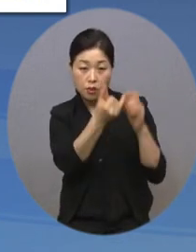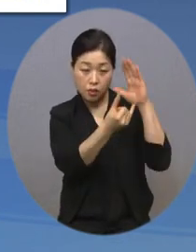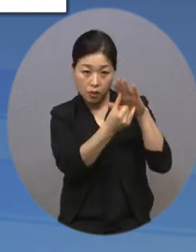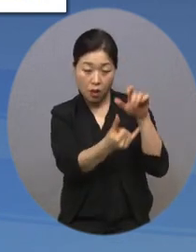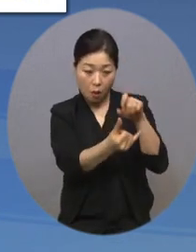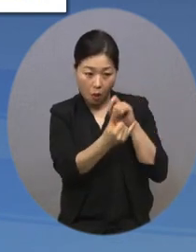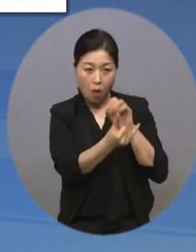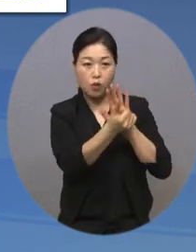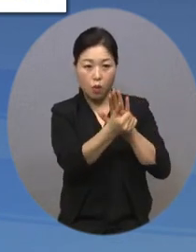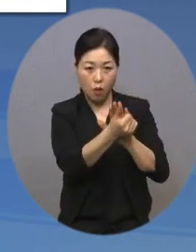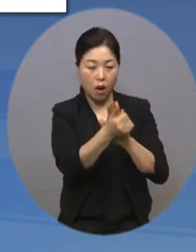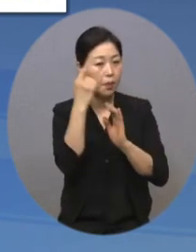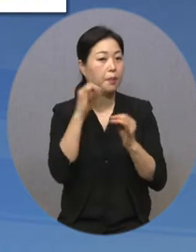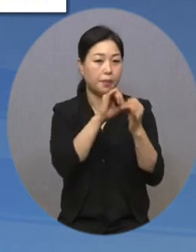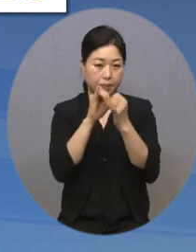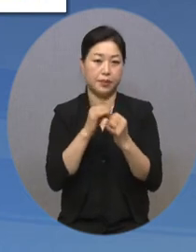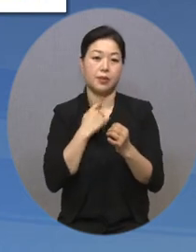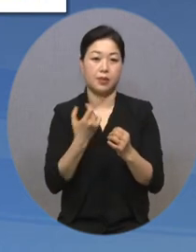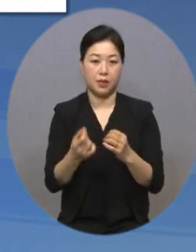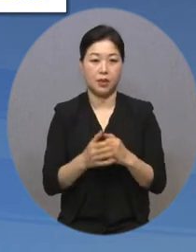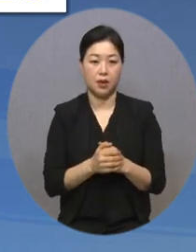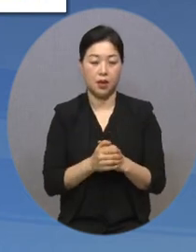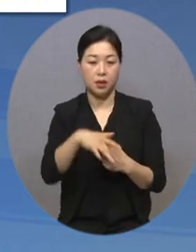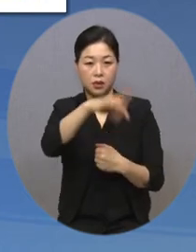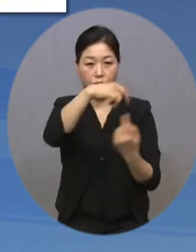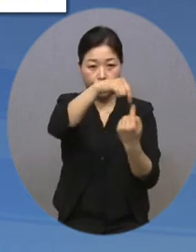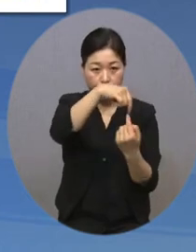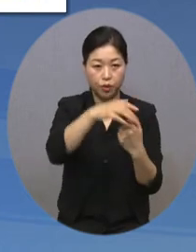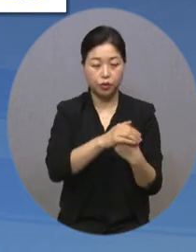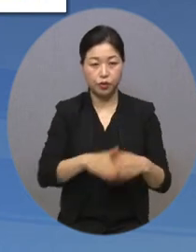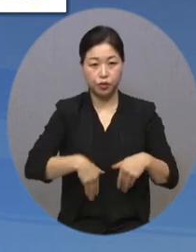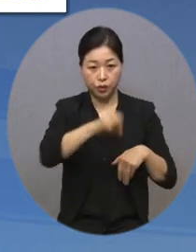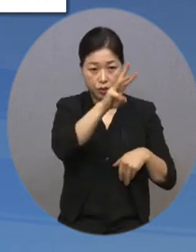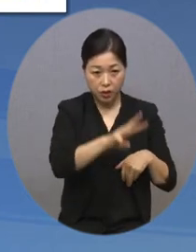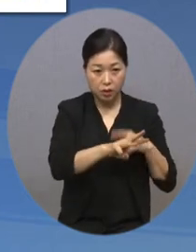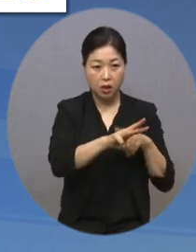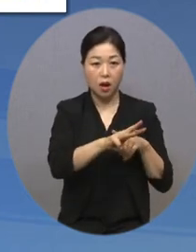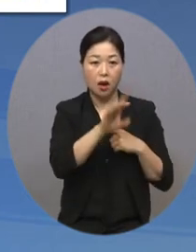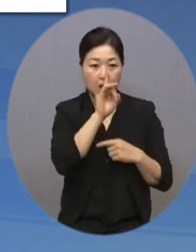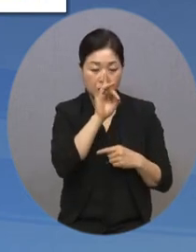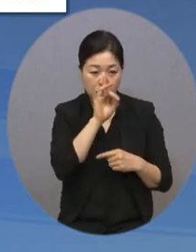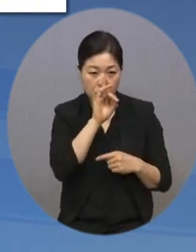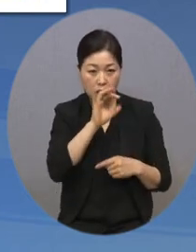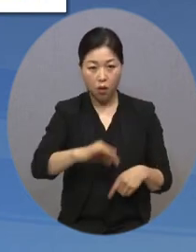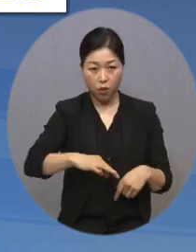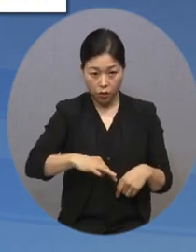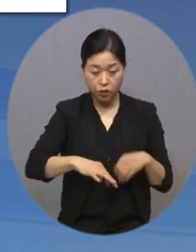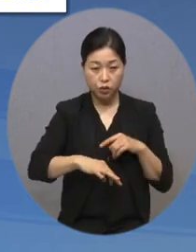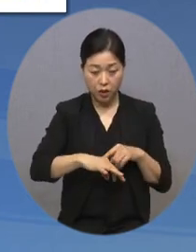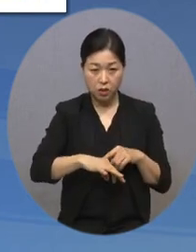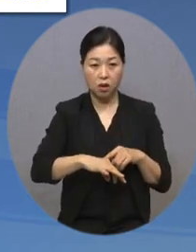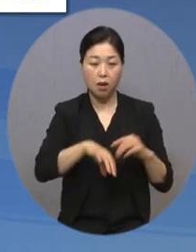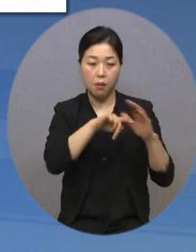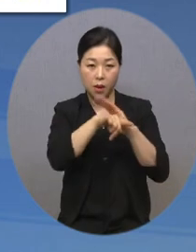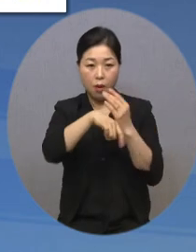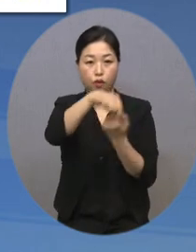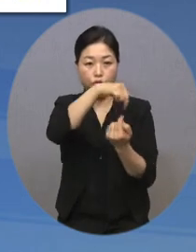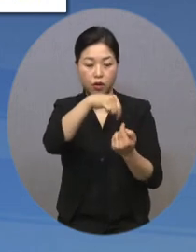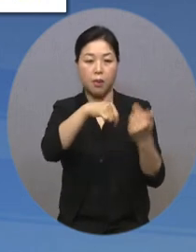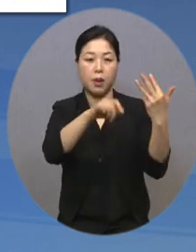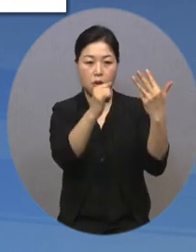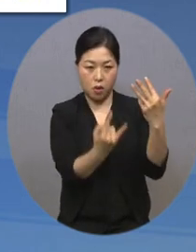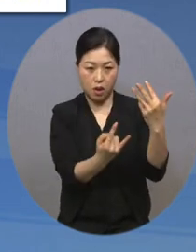모았습니다. 시행 초기에는 춘천과 강릉, 원주에서 월 8회 이상 운영하고,